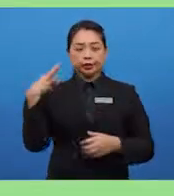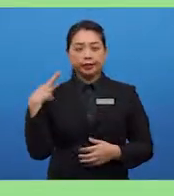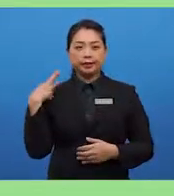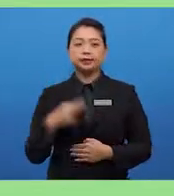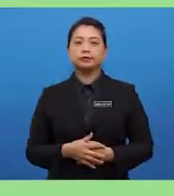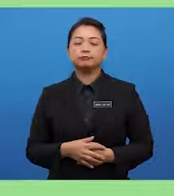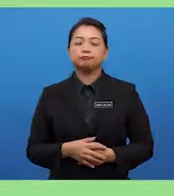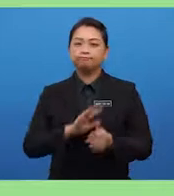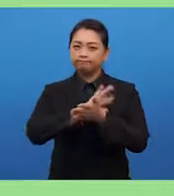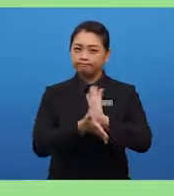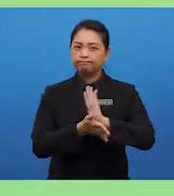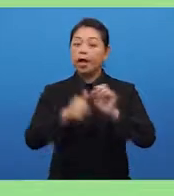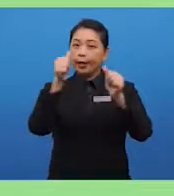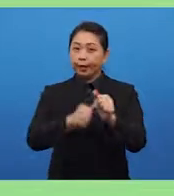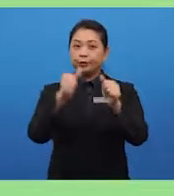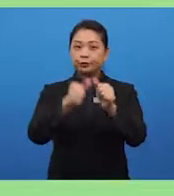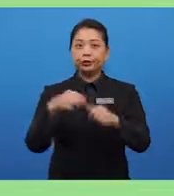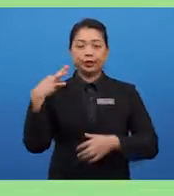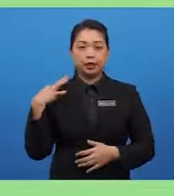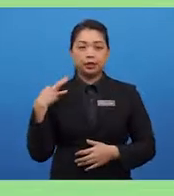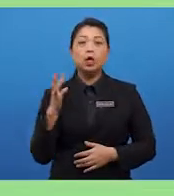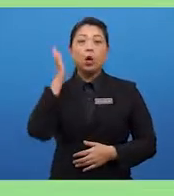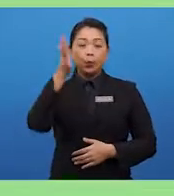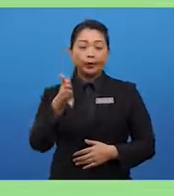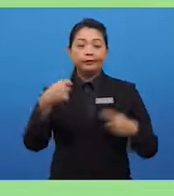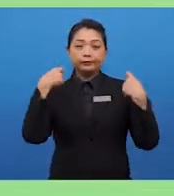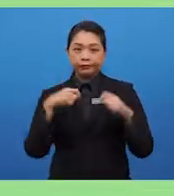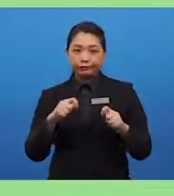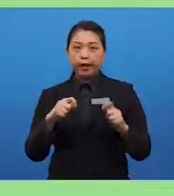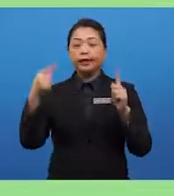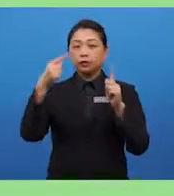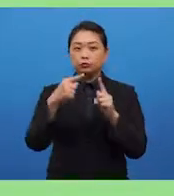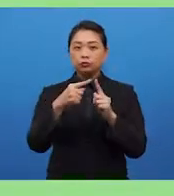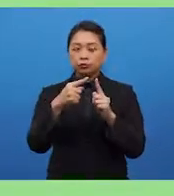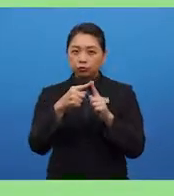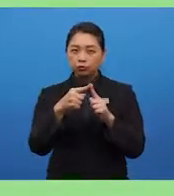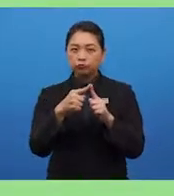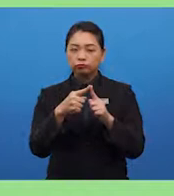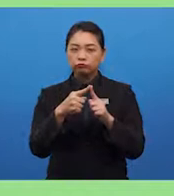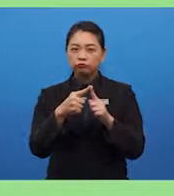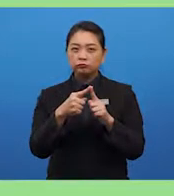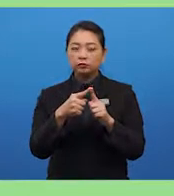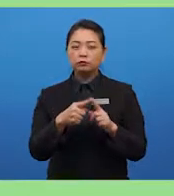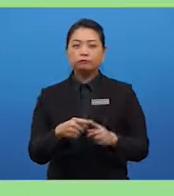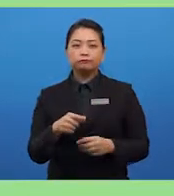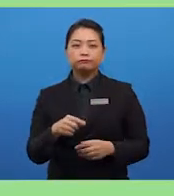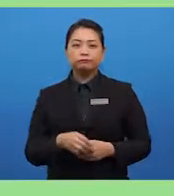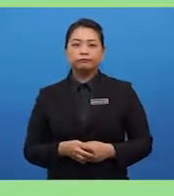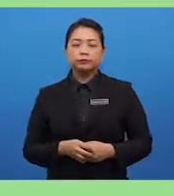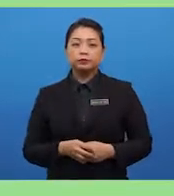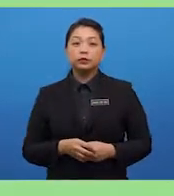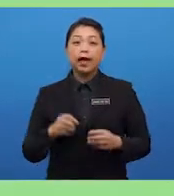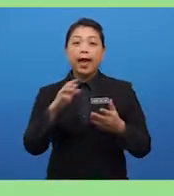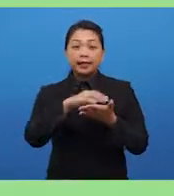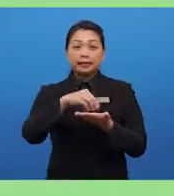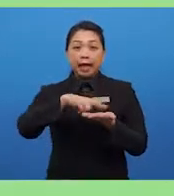So, each candidate will try to convince the examiners with